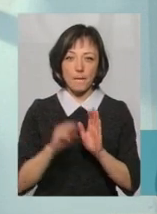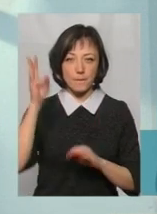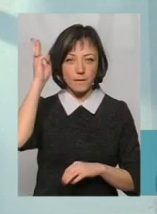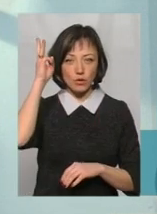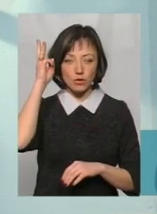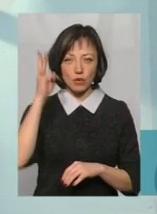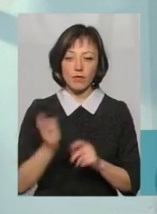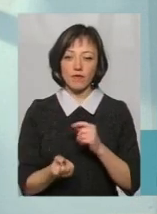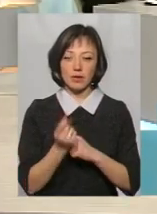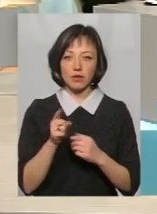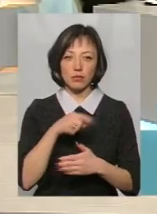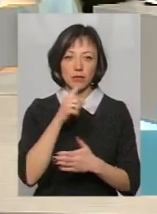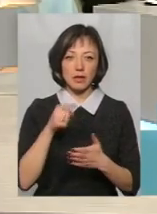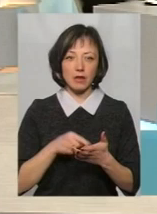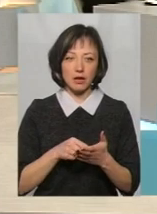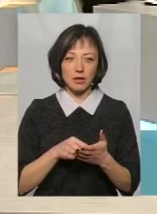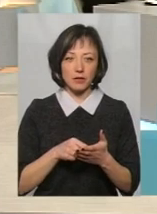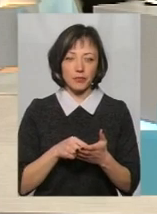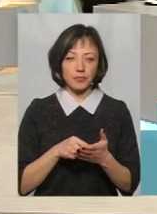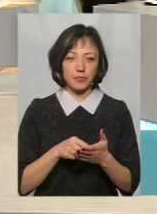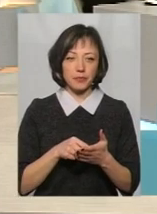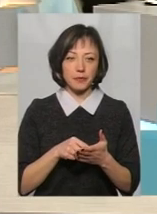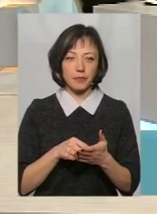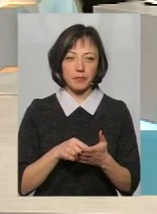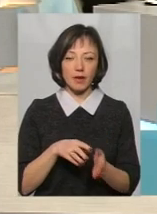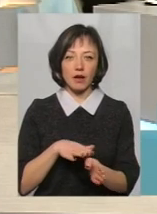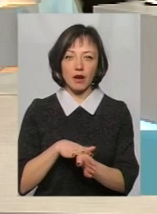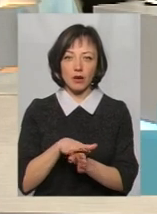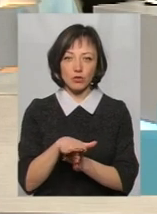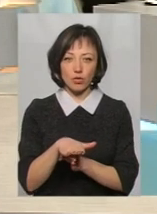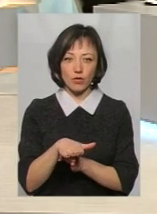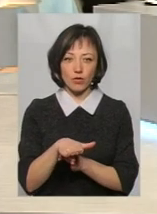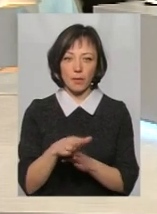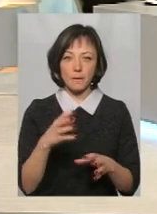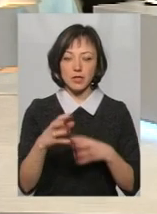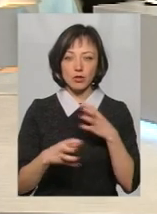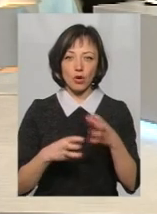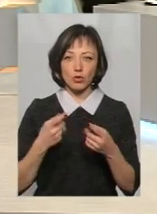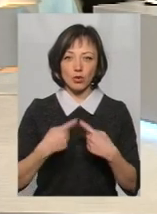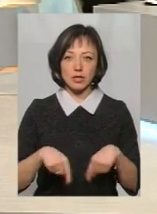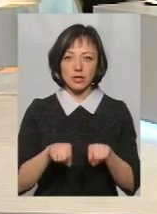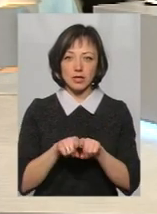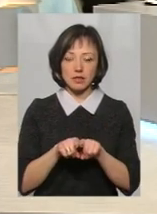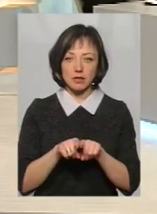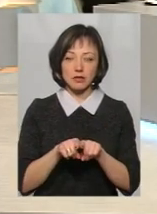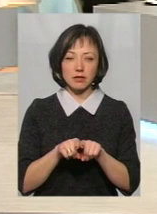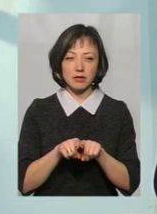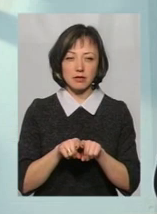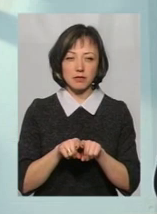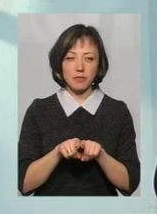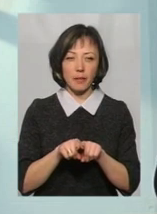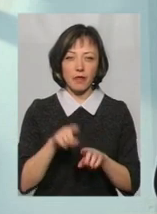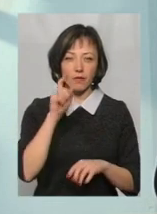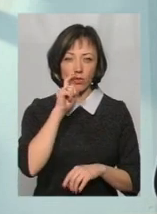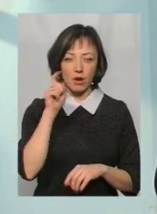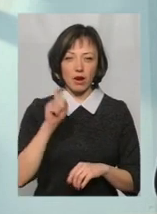Великої Британії. Її реалізовує Міжнародна організація Stabilization Support Services в